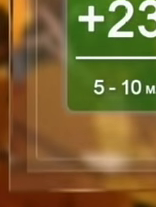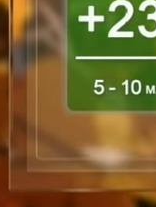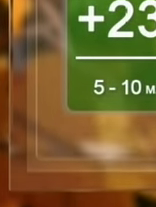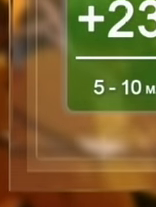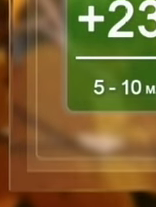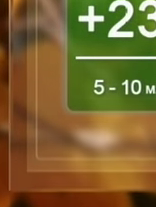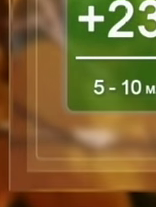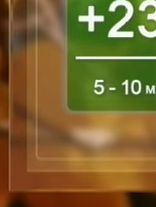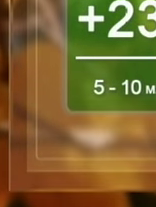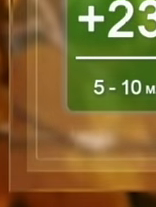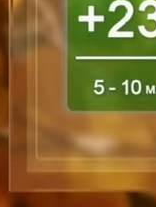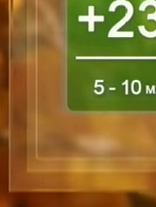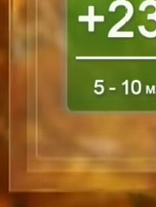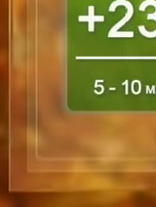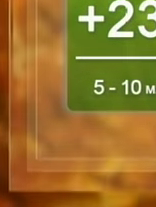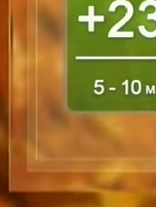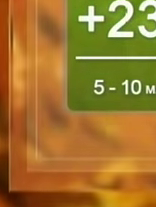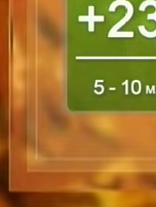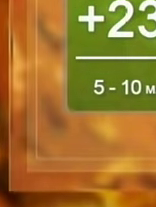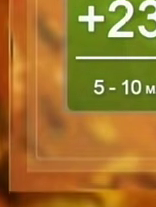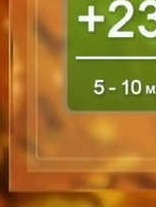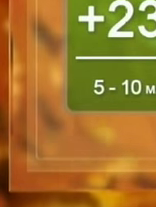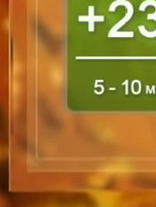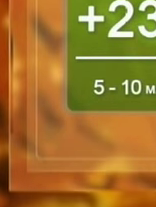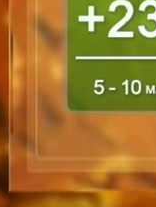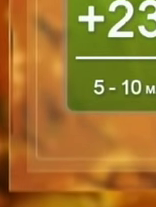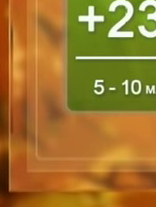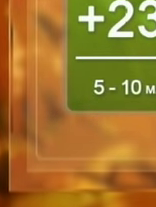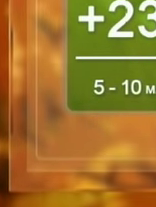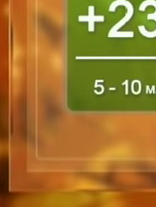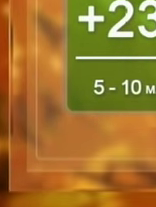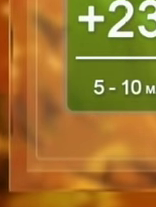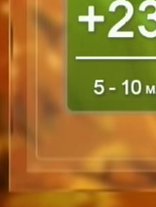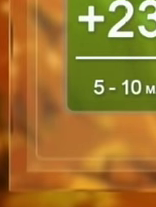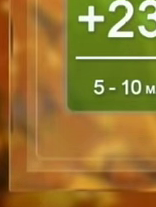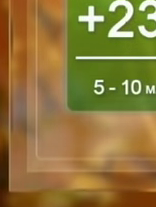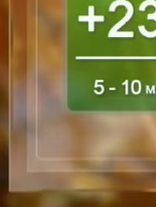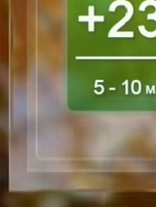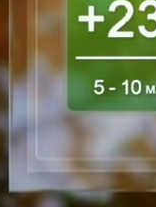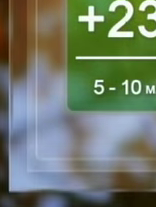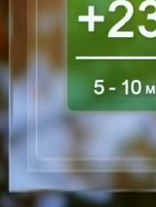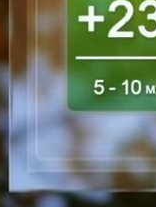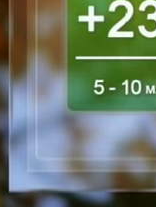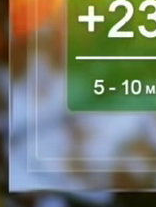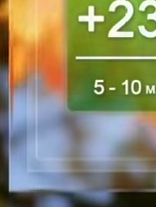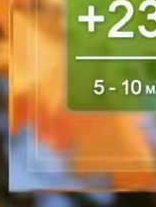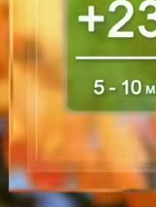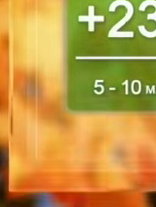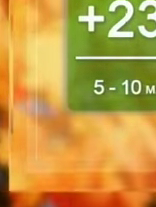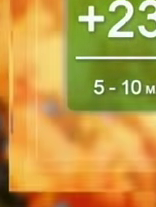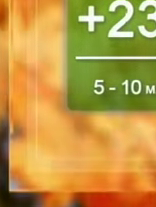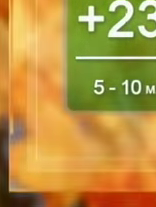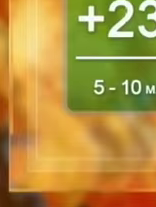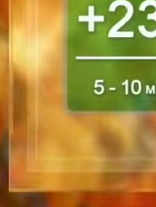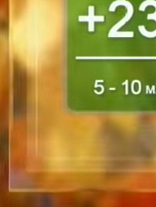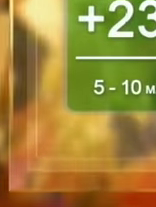подекуди гроза. Вітер західного напрямку 5-10 метрів за секунду. В день місцями пориви до 15-20 метрів за секунду. Температура